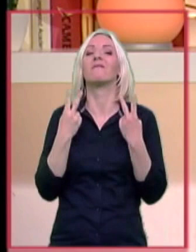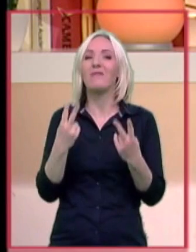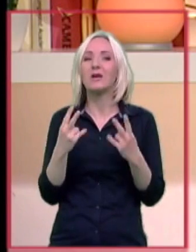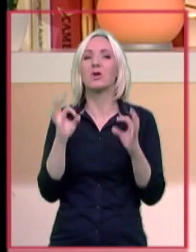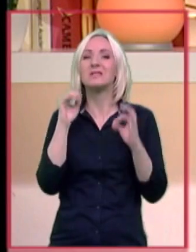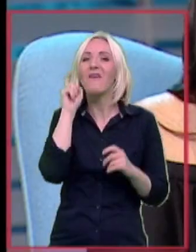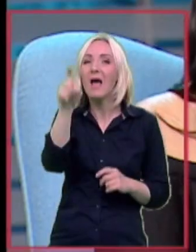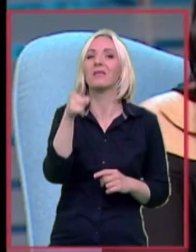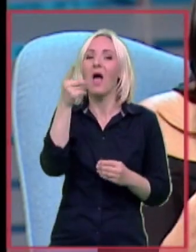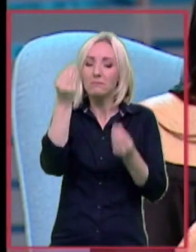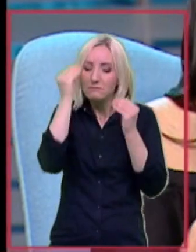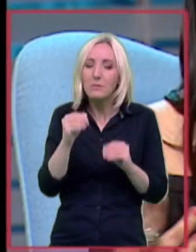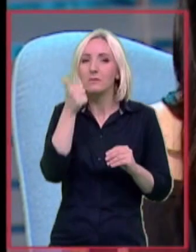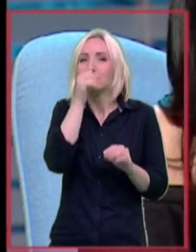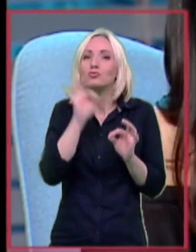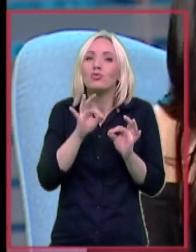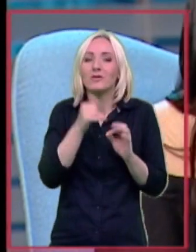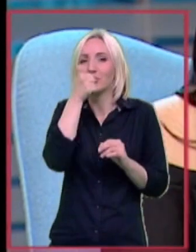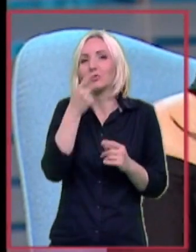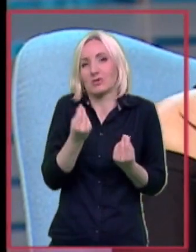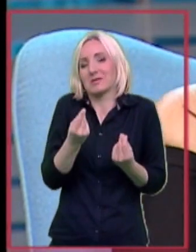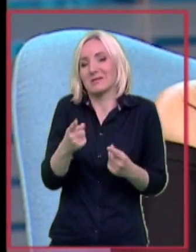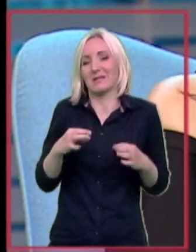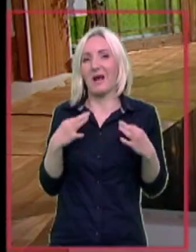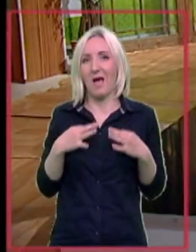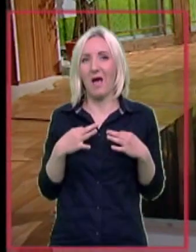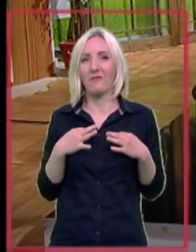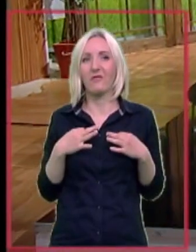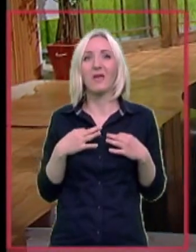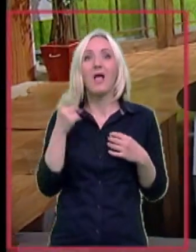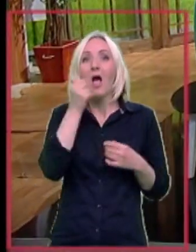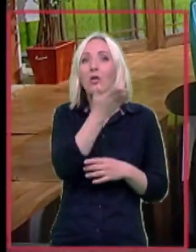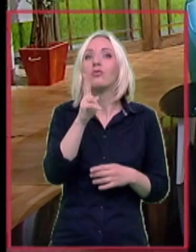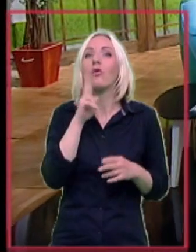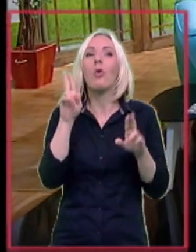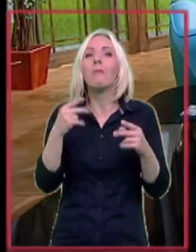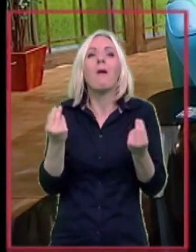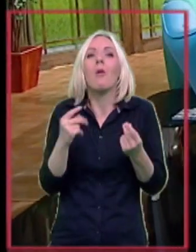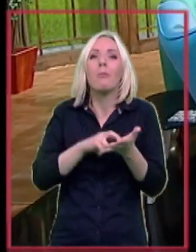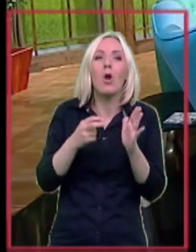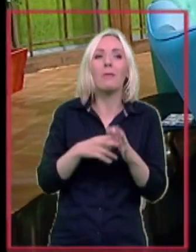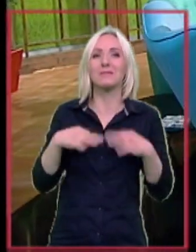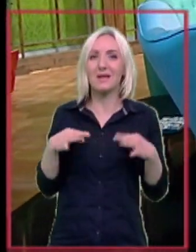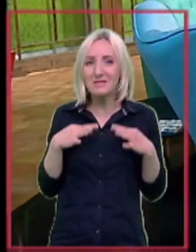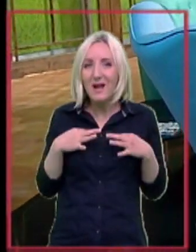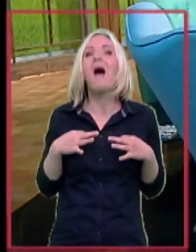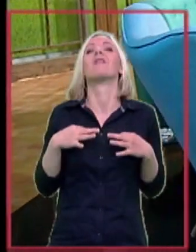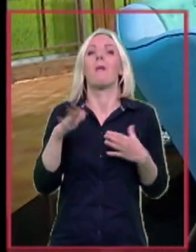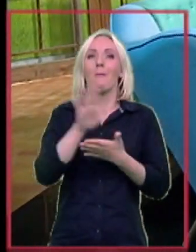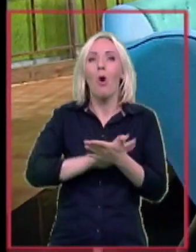zdravi. I svi ljudi koji imaju problema sa zdravljem, bilo koje vrste, tek onda počnemo da cenimo neke stvari. Kada se desu problem.